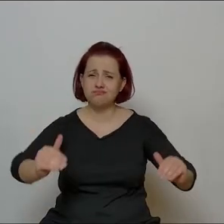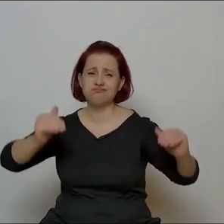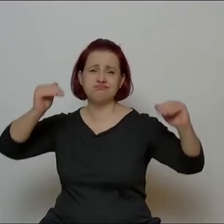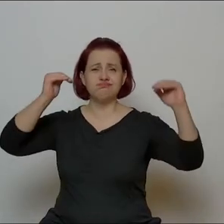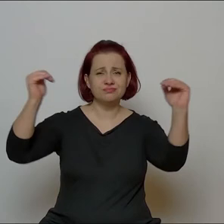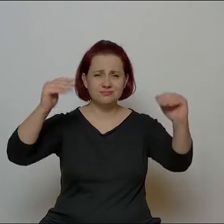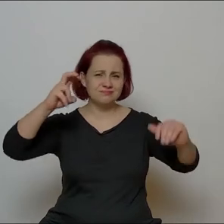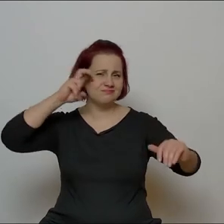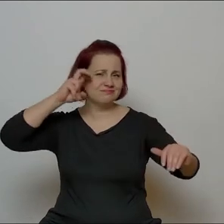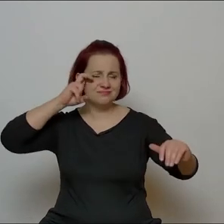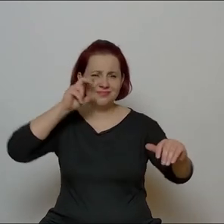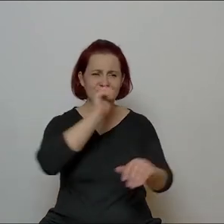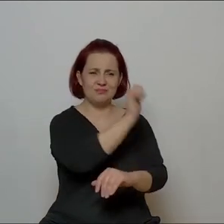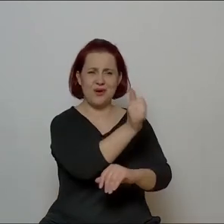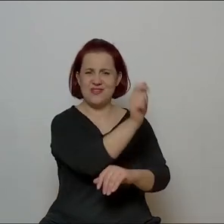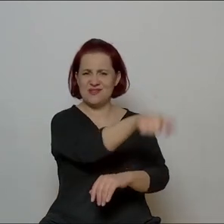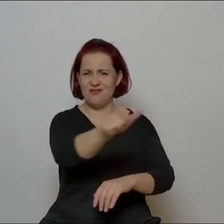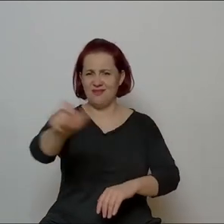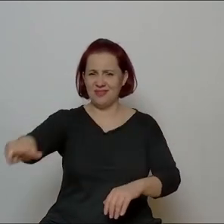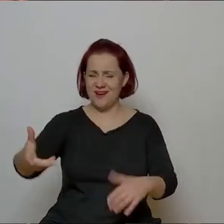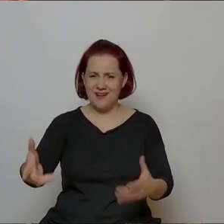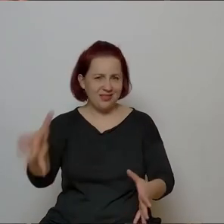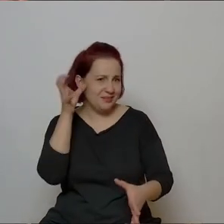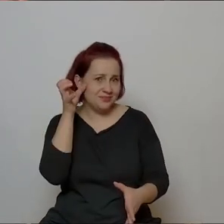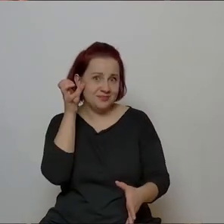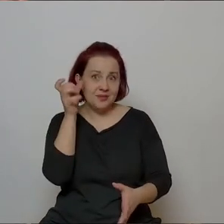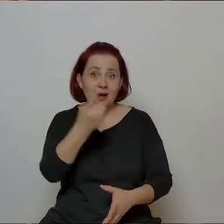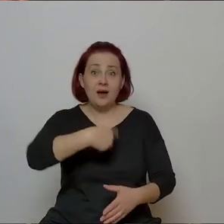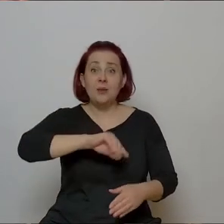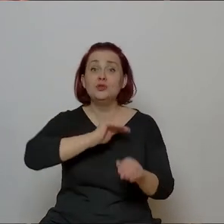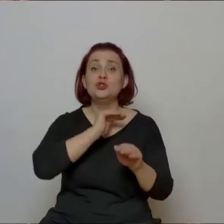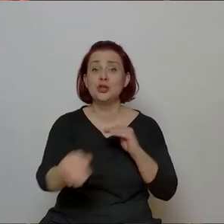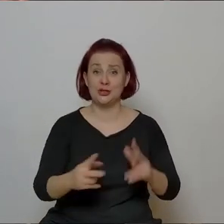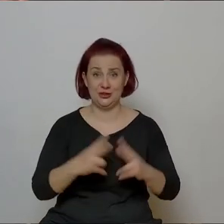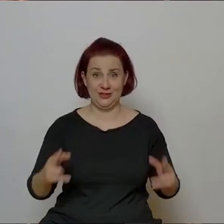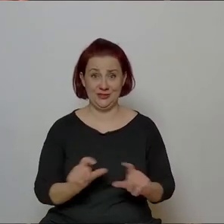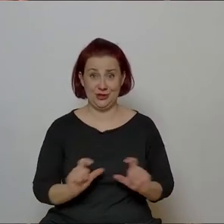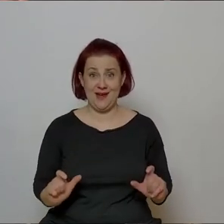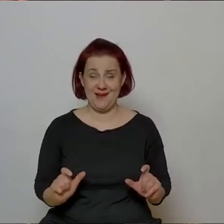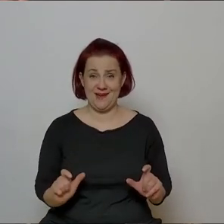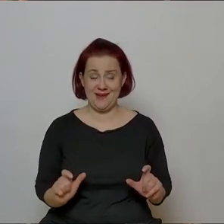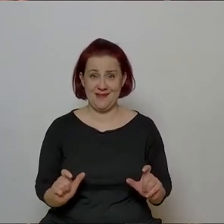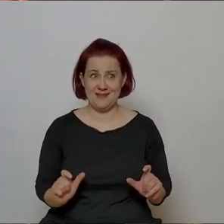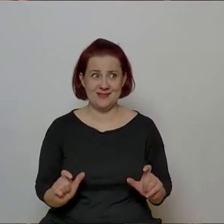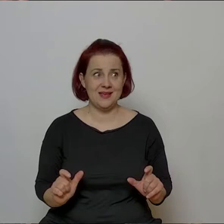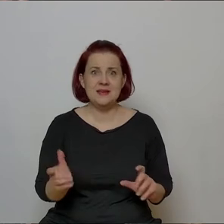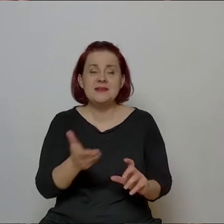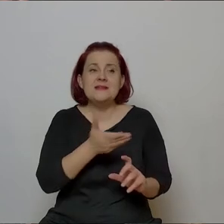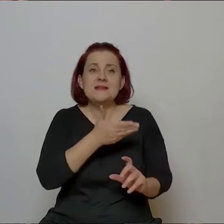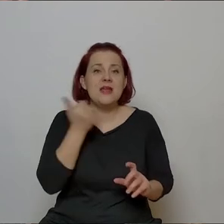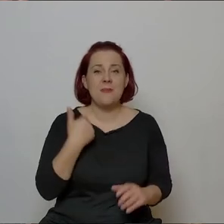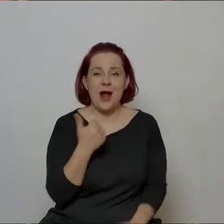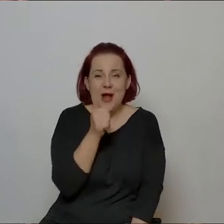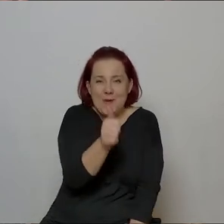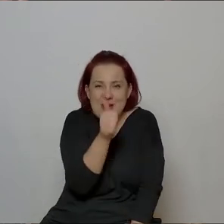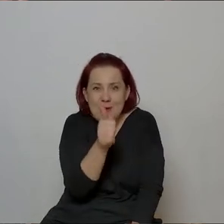wysokiej klasy profesjonalistów. Byliśmy w szczęśliwych czasach, gdzie nie mierzy się ilością polubień